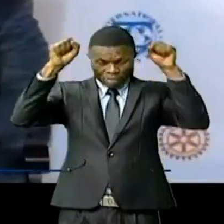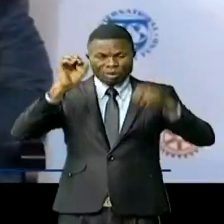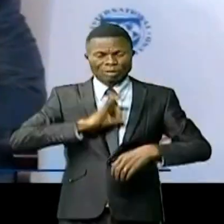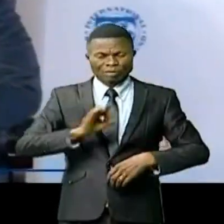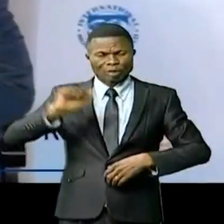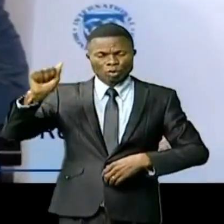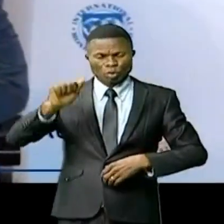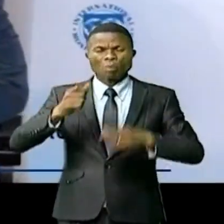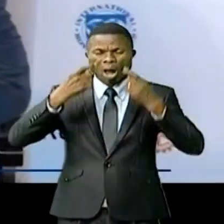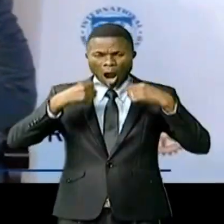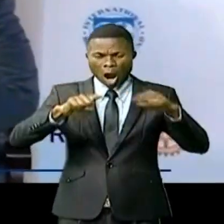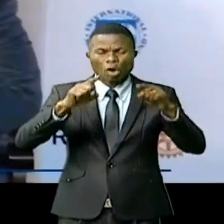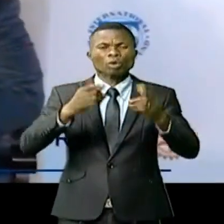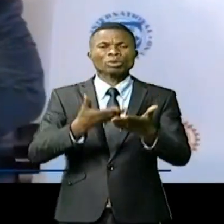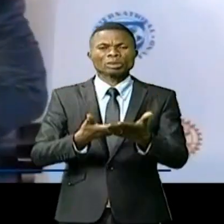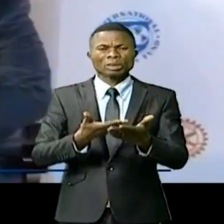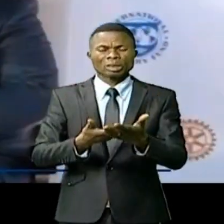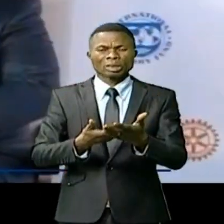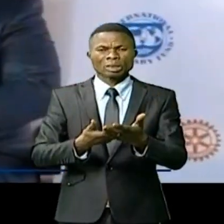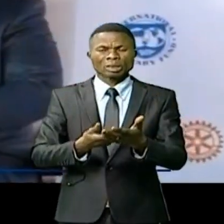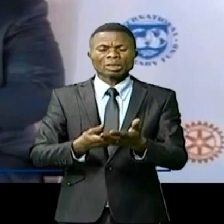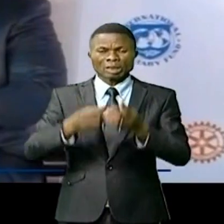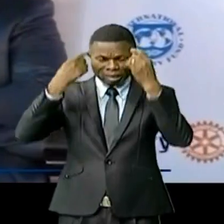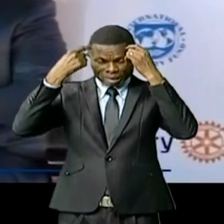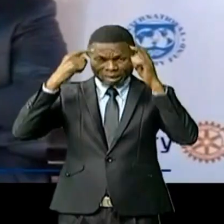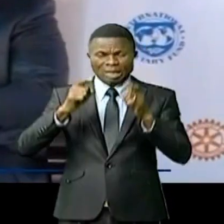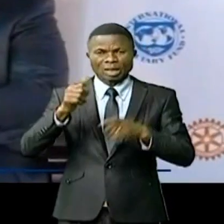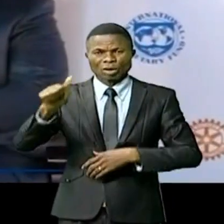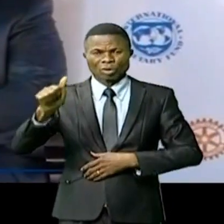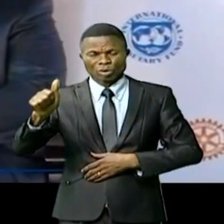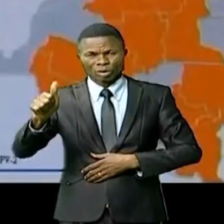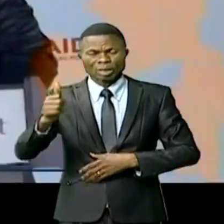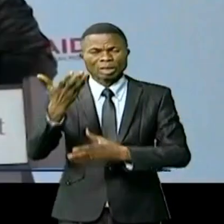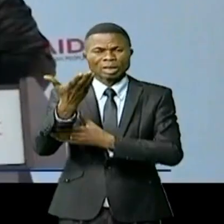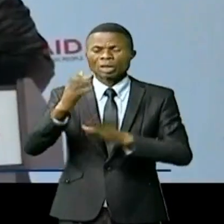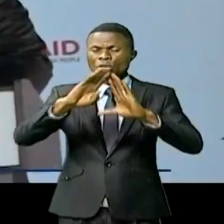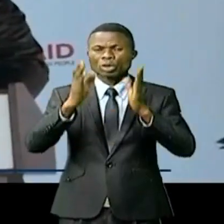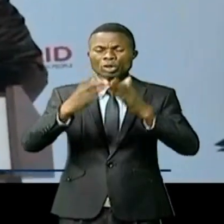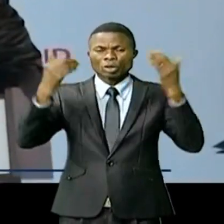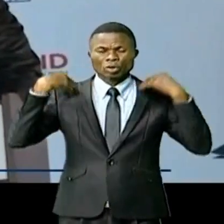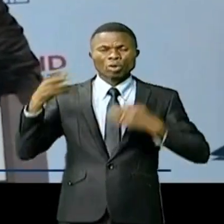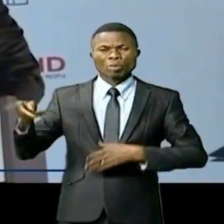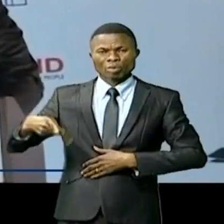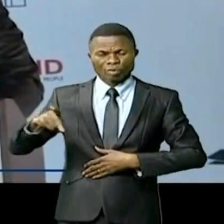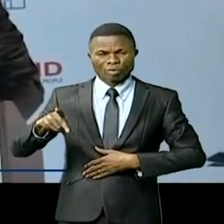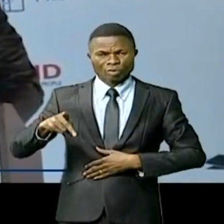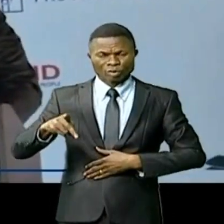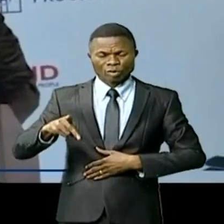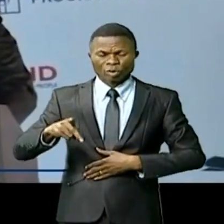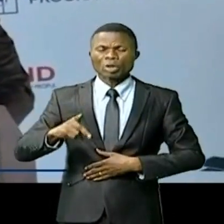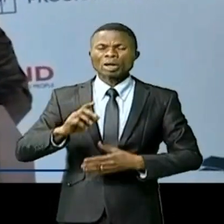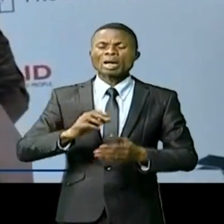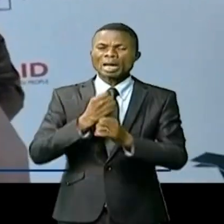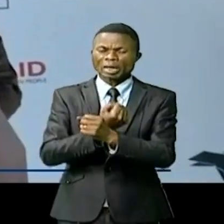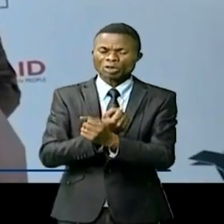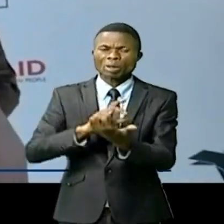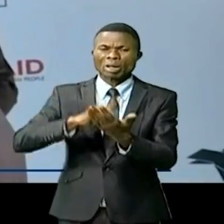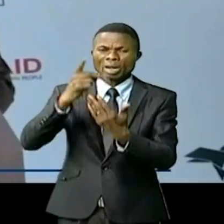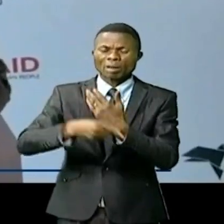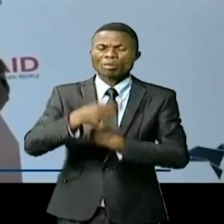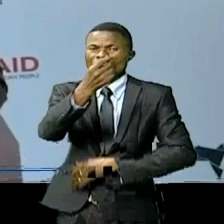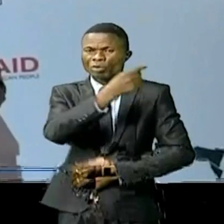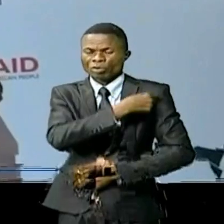Félix Antoine Tshisekedi-Tilombo, qui, dans son speech, a appelé les autorités provinciales à s'approprier le programme de vaccination pour